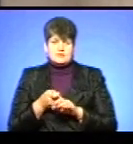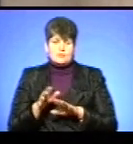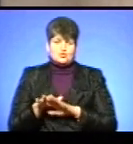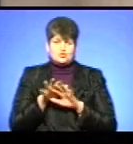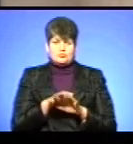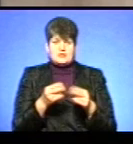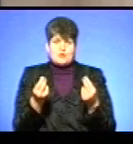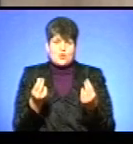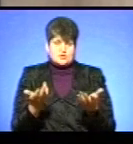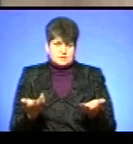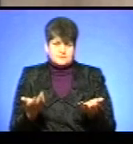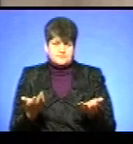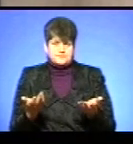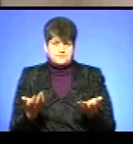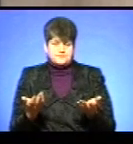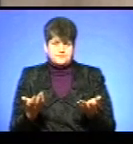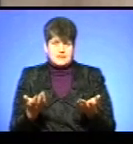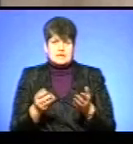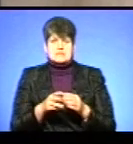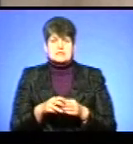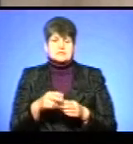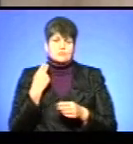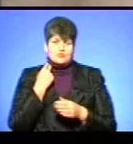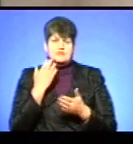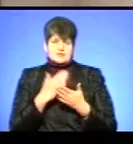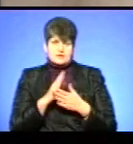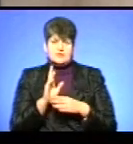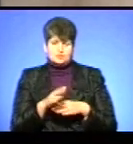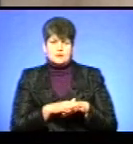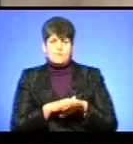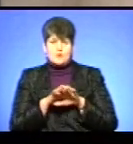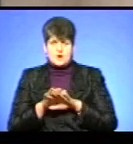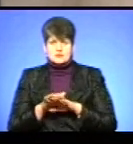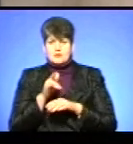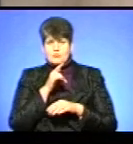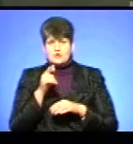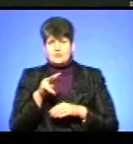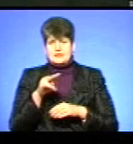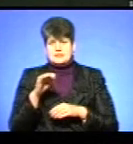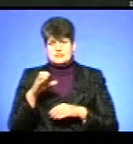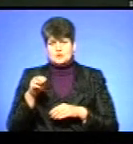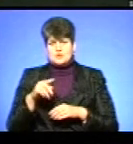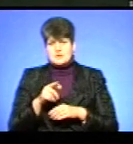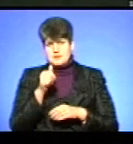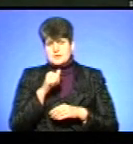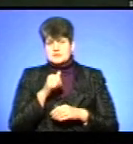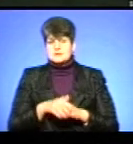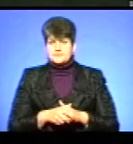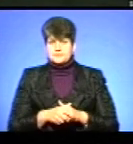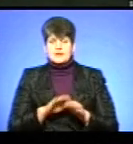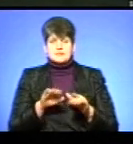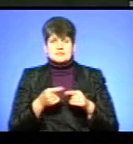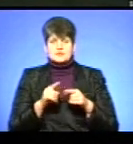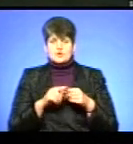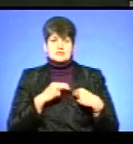заборгованість цією, і вона буде погашена протягом листопада. Після цього